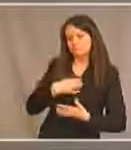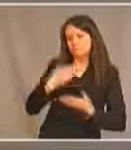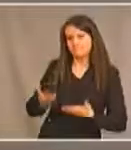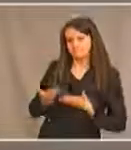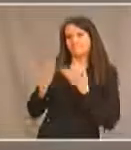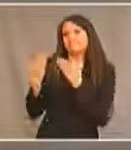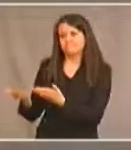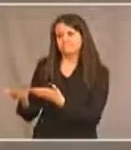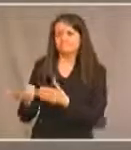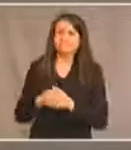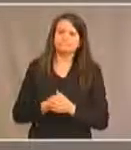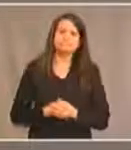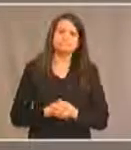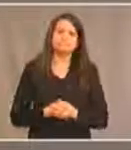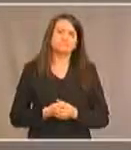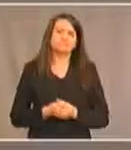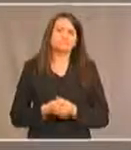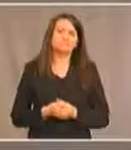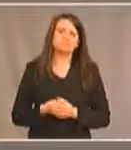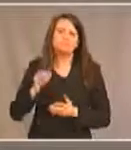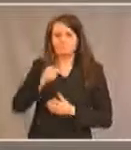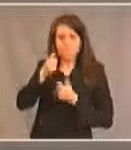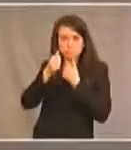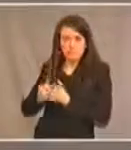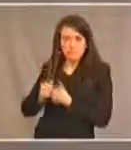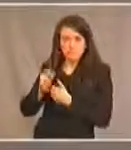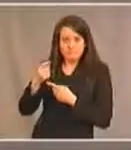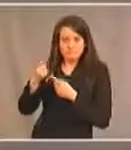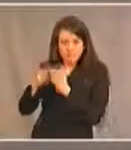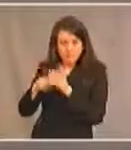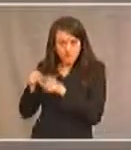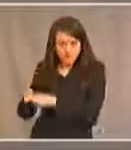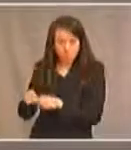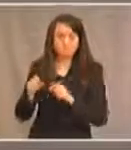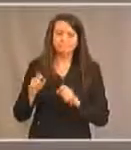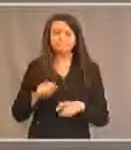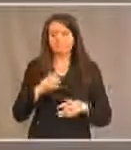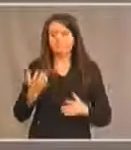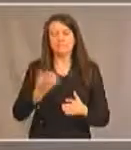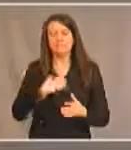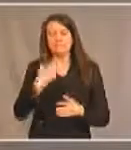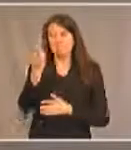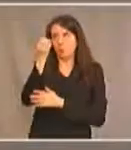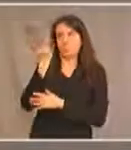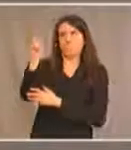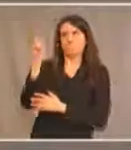donc pleine de violations de la Convention devant un comité des Nations Unies.